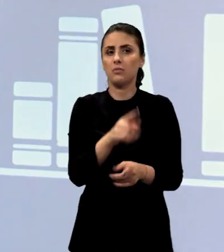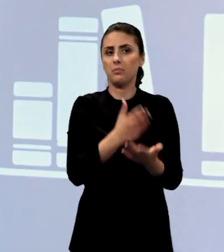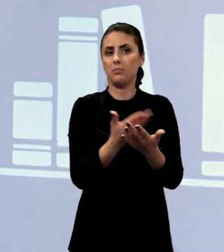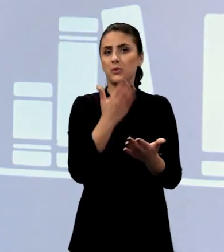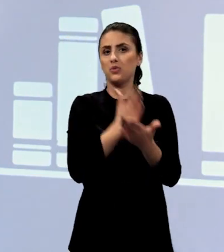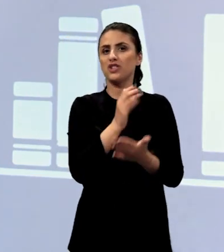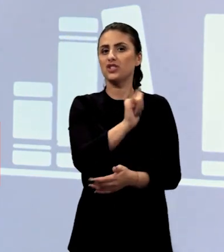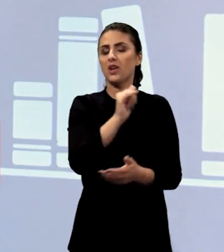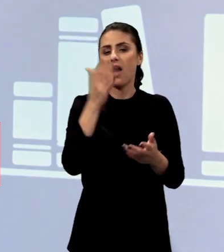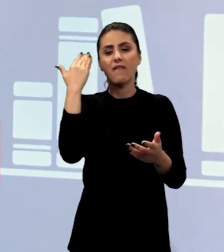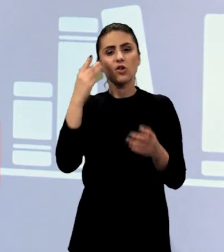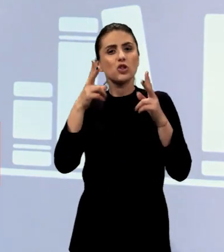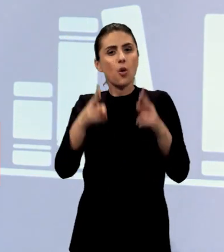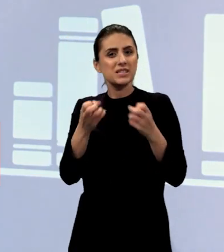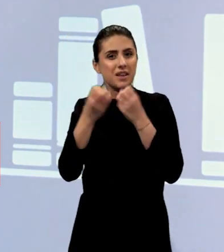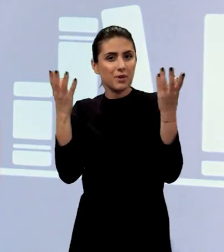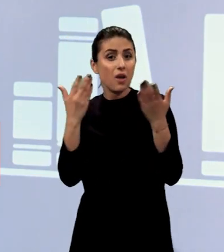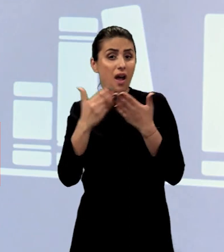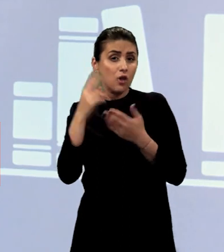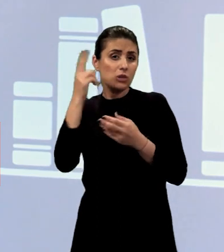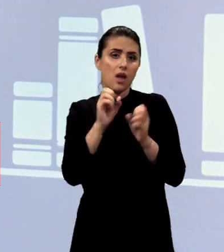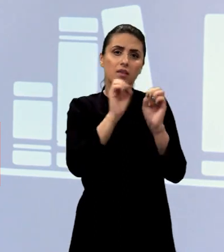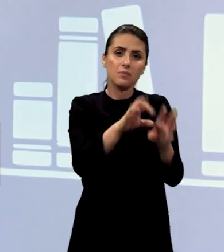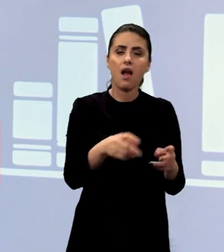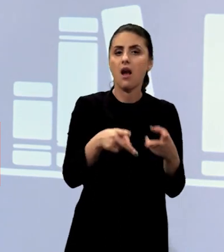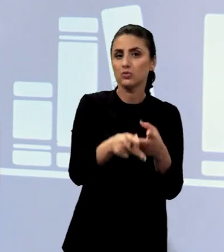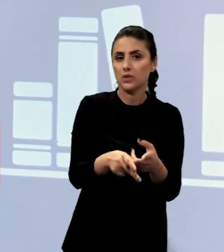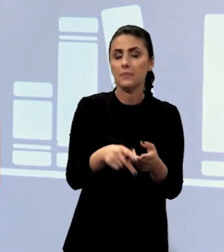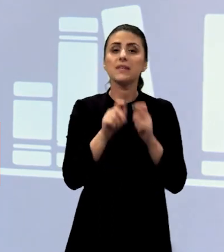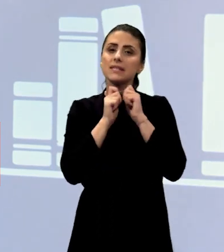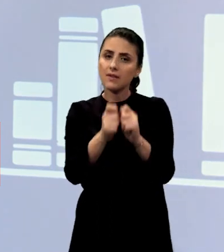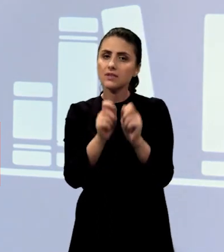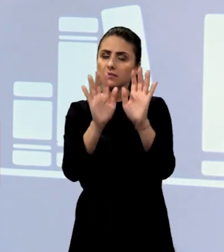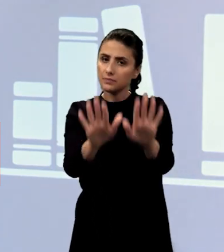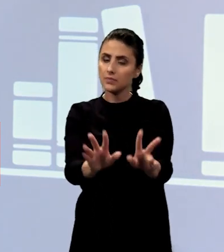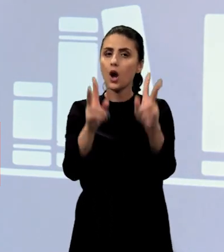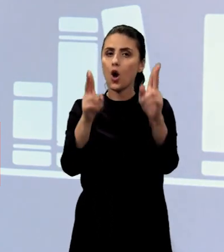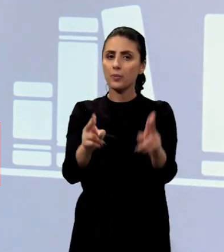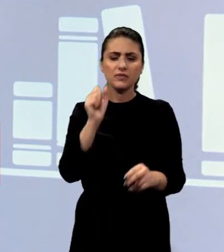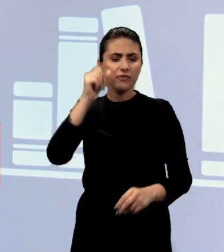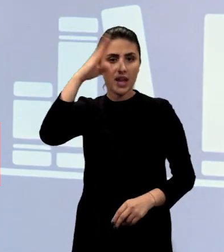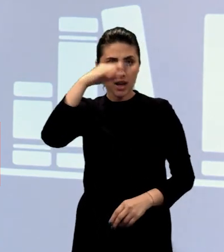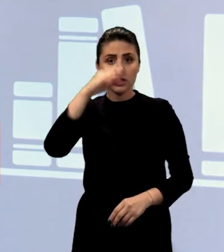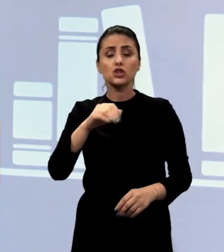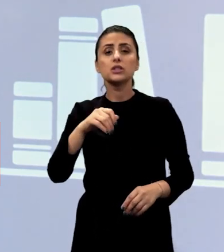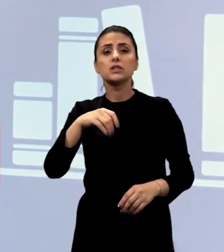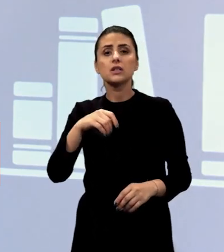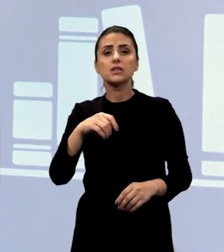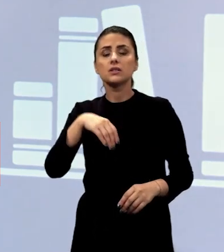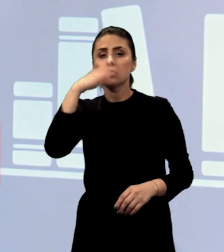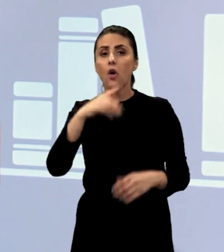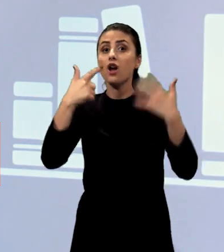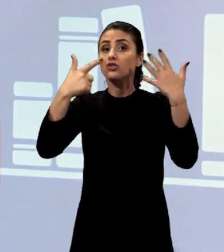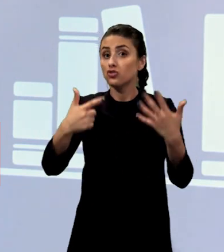de a se opri. Îți recomand să te oprești, atât zilnic, cât și în ziua șaptea a săptămânii.